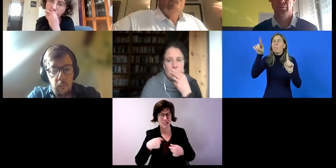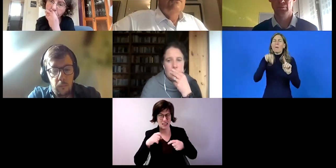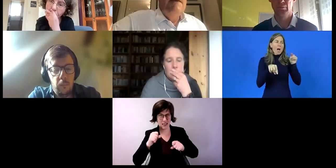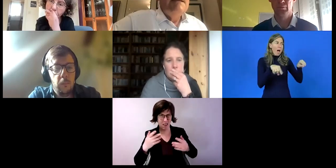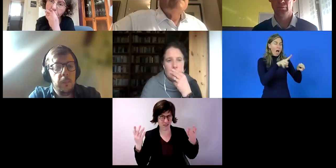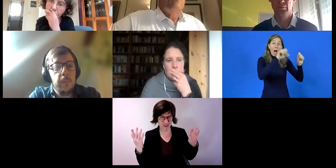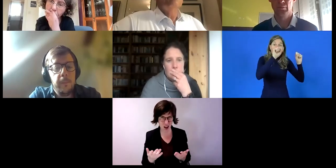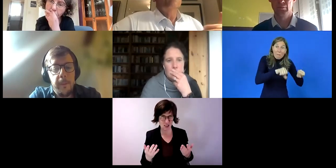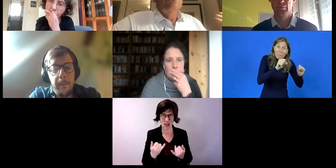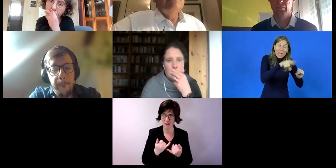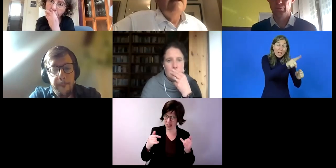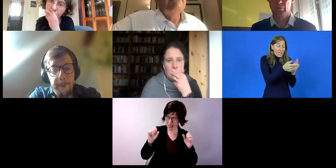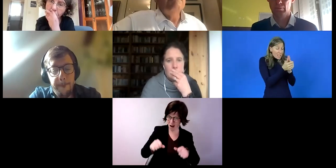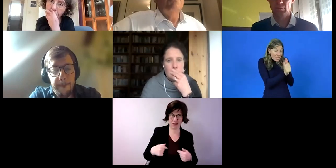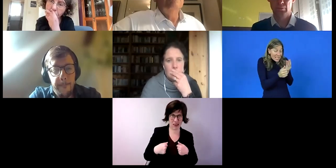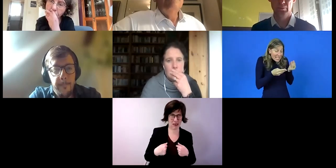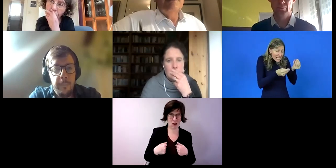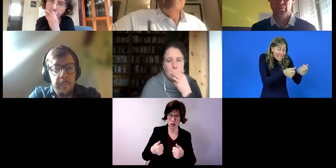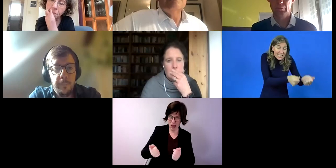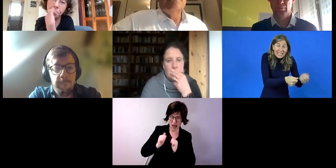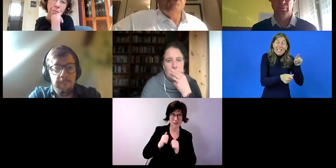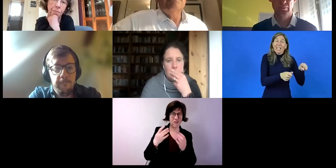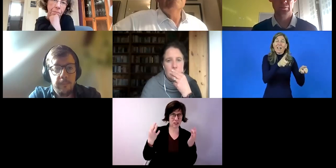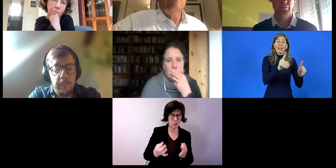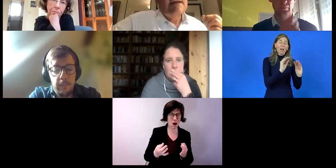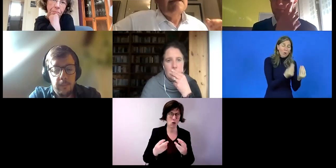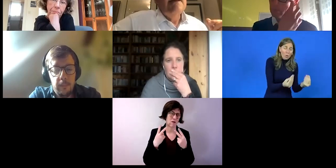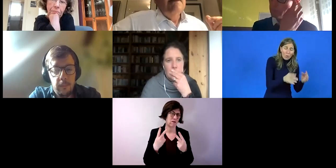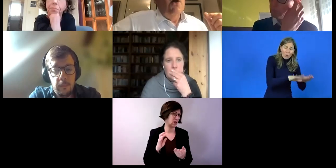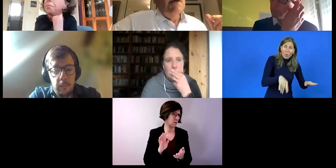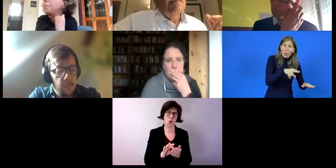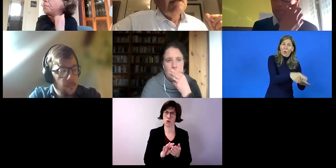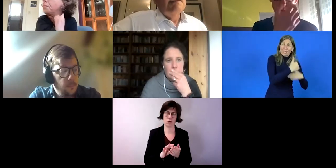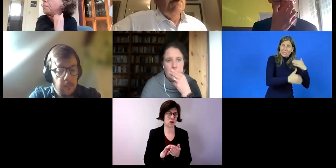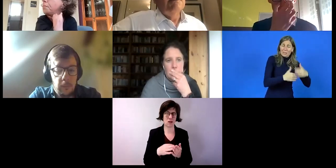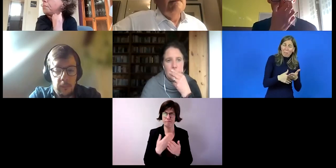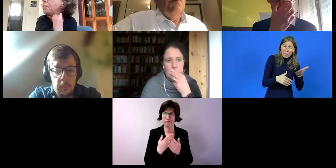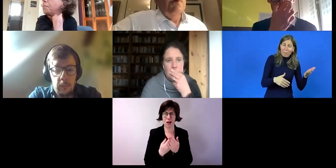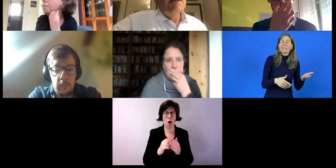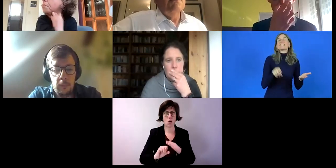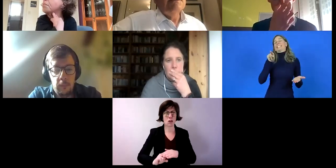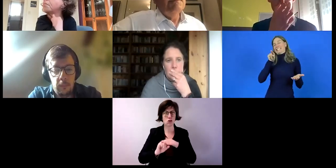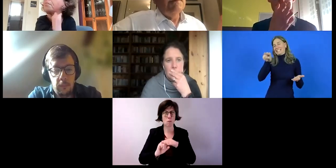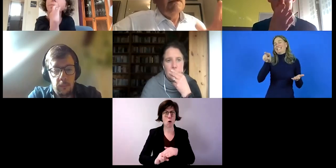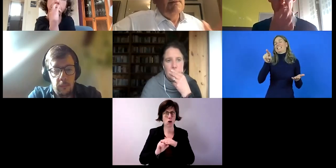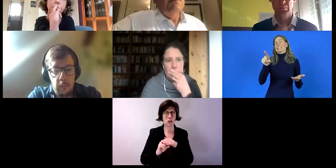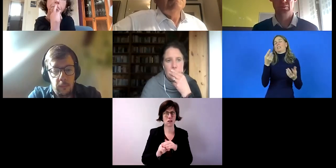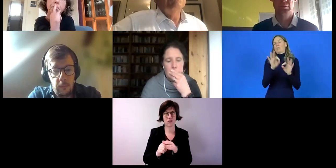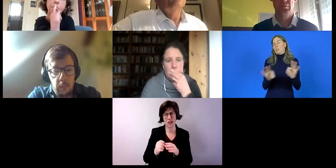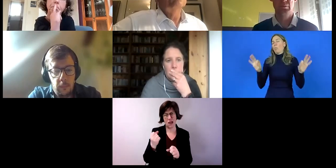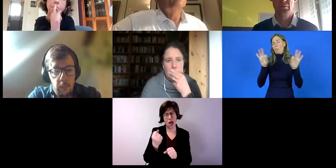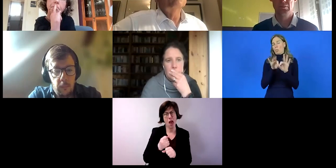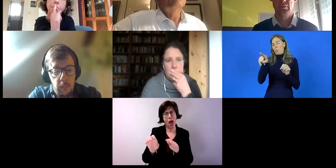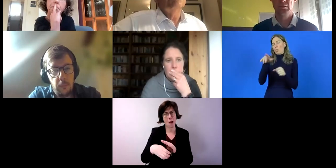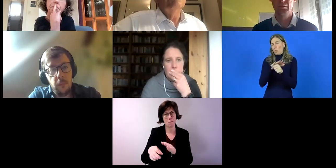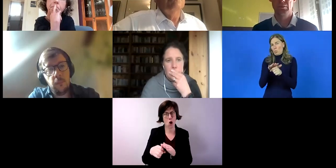und wie sie es können und wo sie Hilfe brauchen, das ist das Entscheidende. Und das ist auch im Supported Employment Konzept, das ist ein Konzept